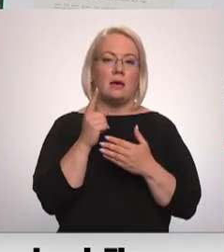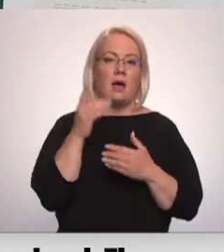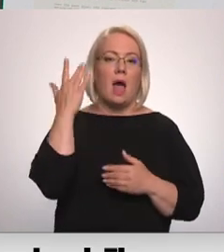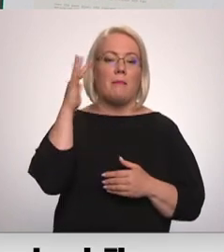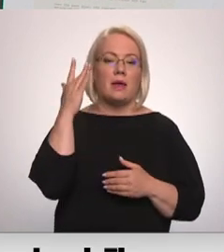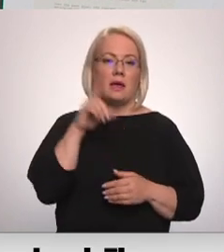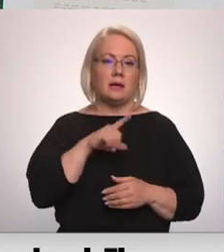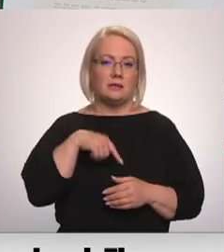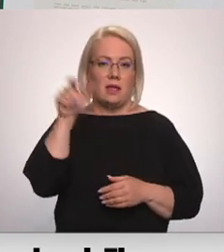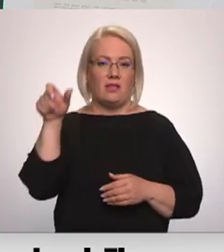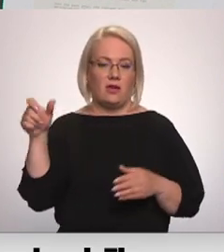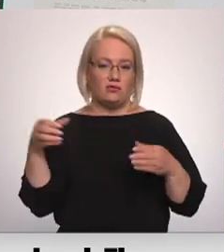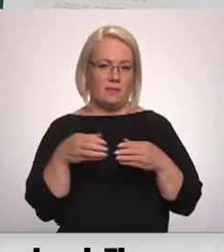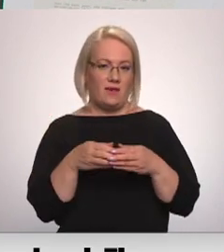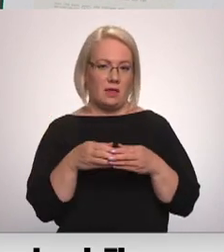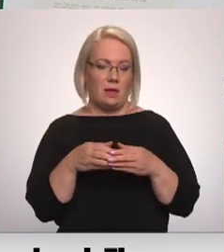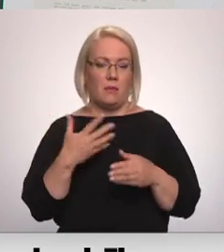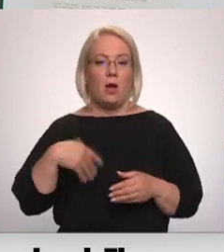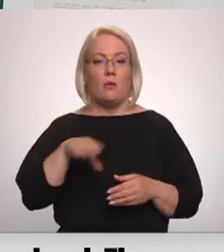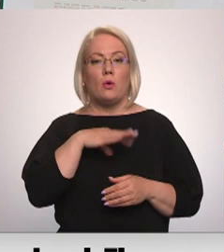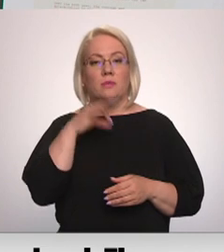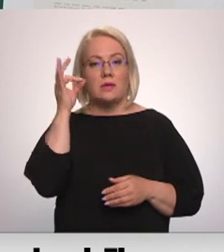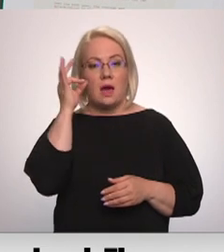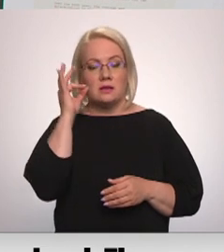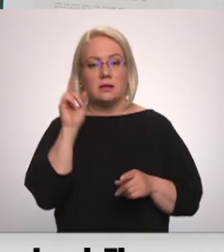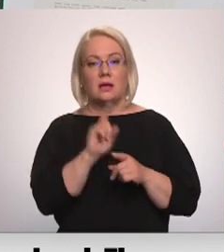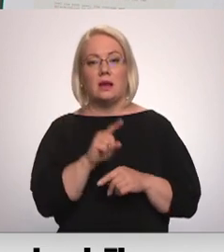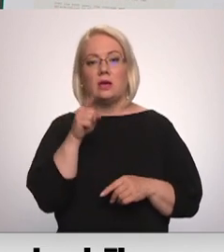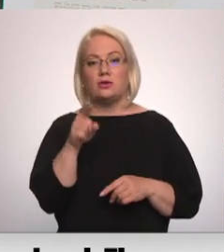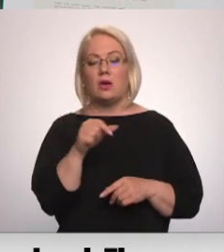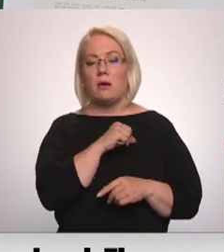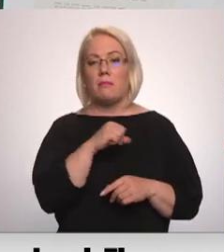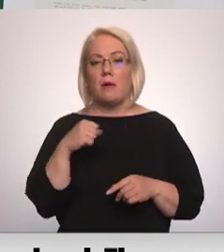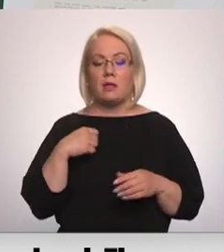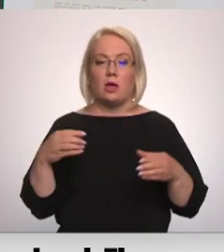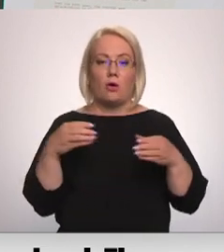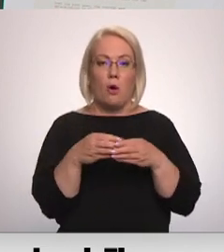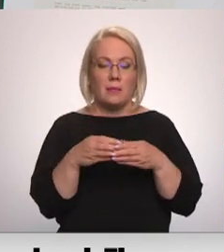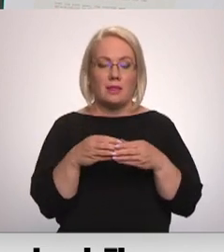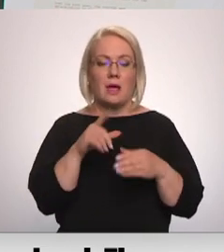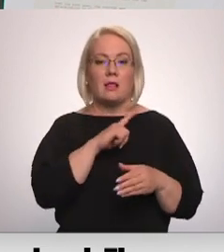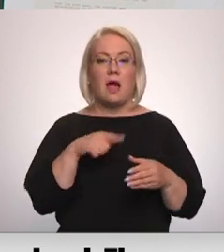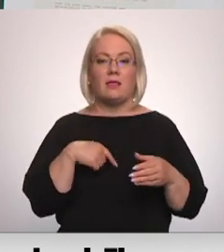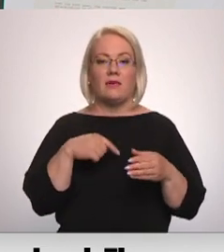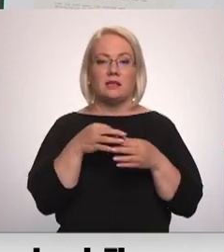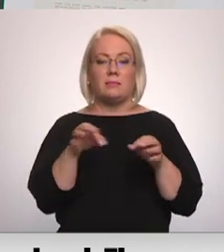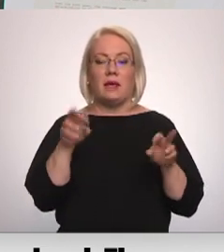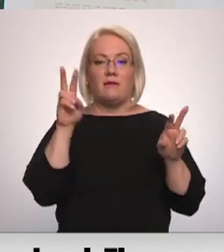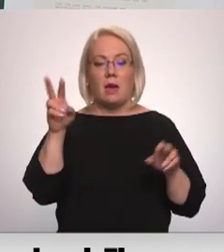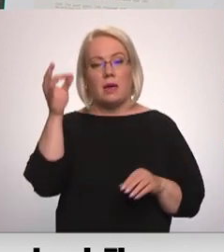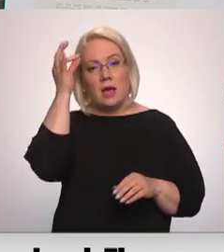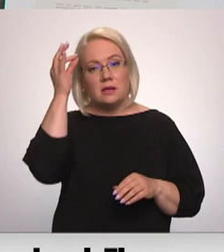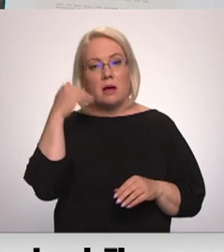Amerikas Latviešu apvienība. Bet mums jāatcerās arī tas šī pati komiteja Latvijas brīvībai. Mums jāatcerās par